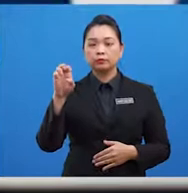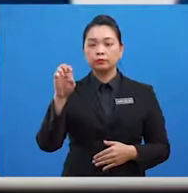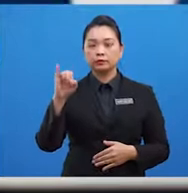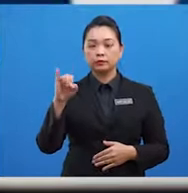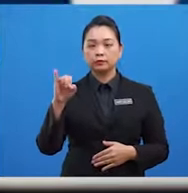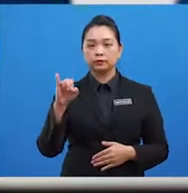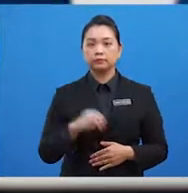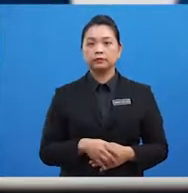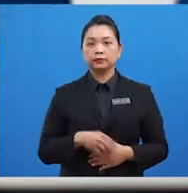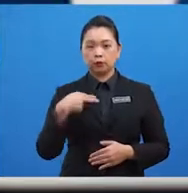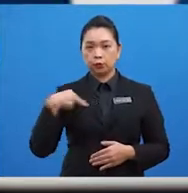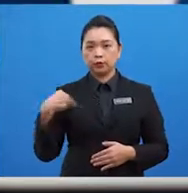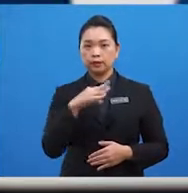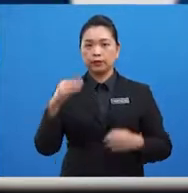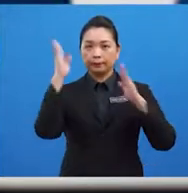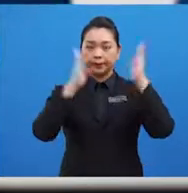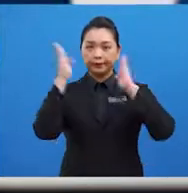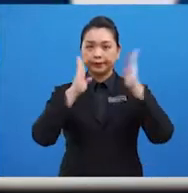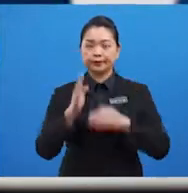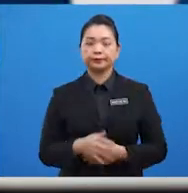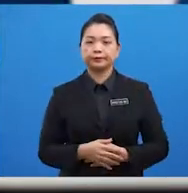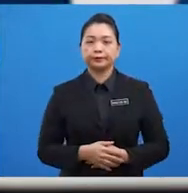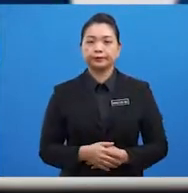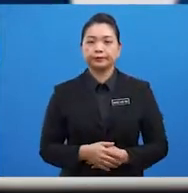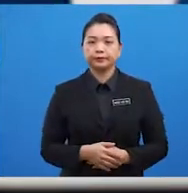pada tahun 1985.